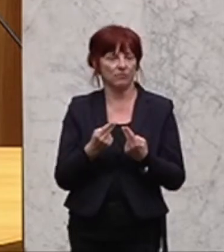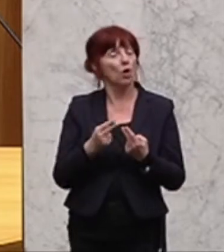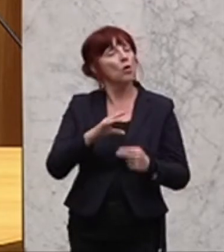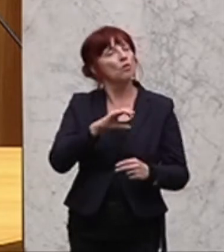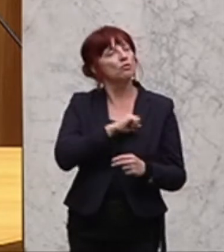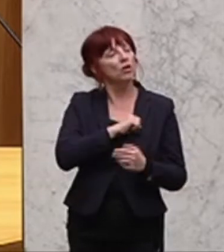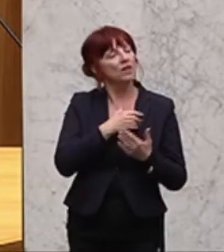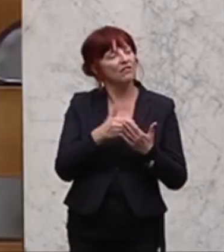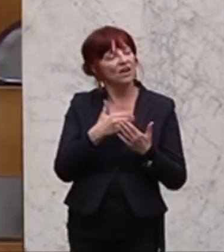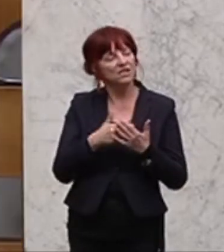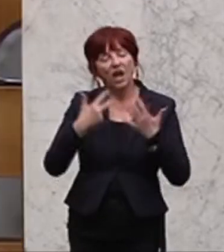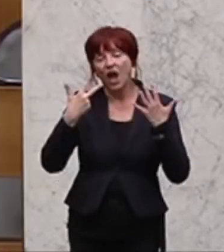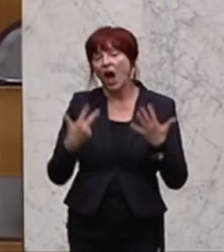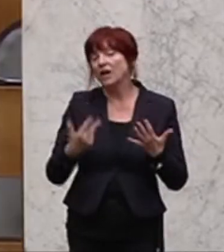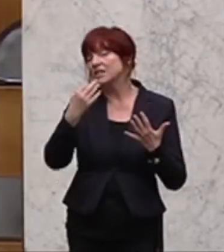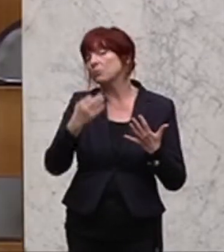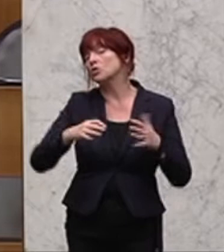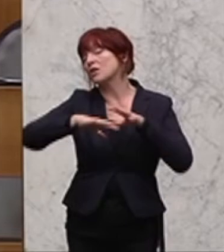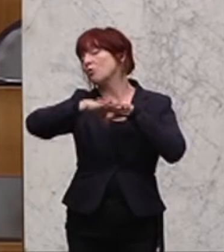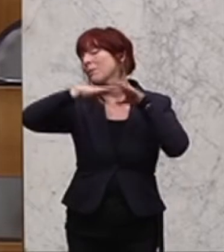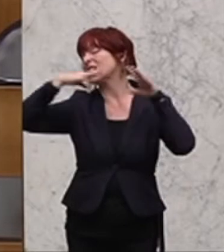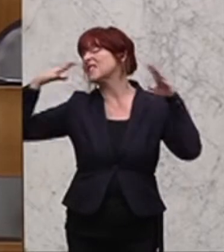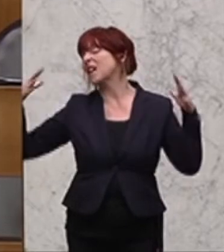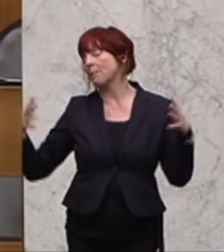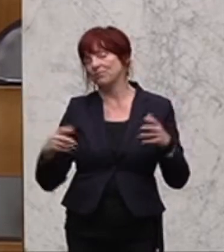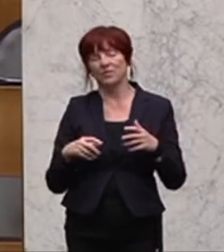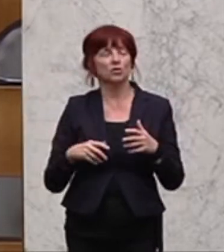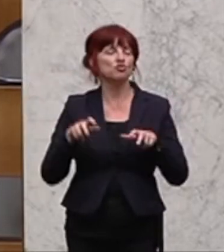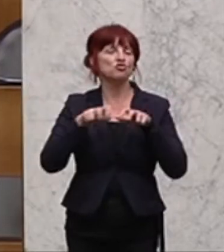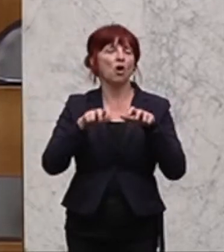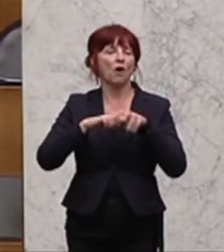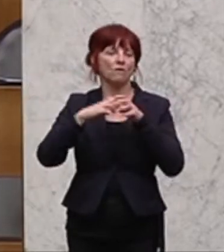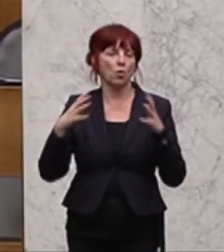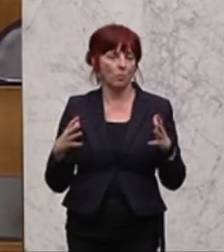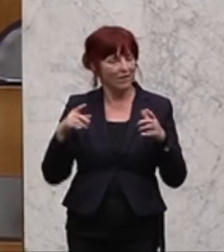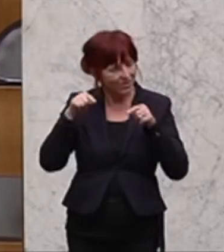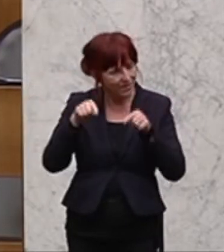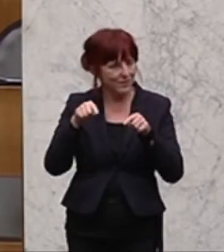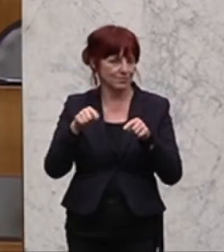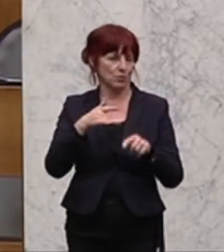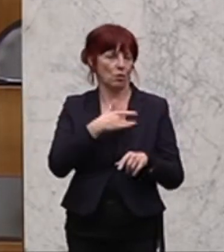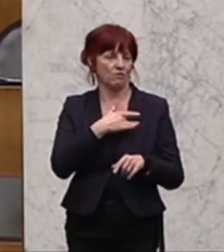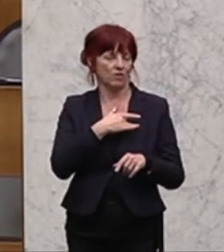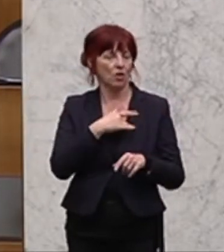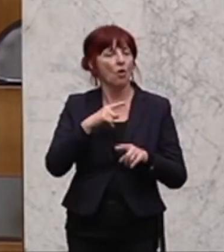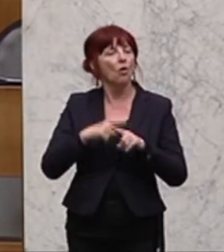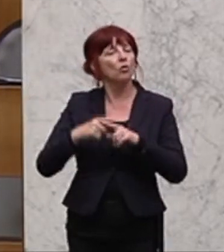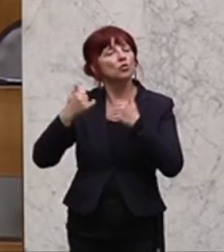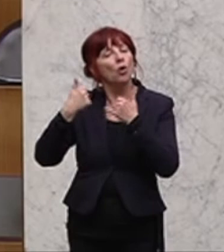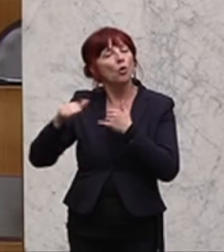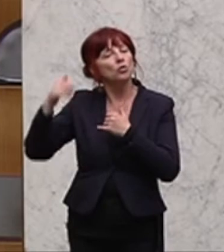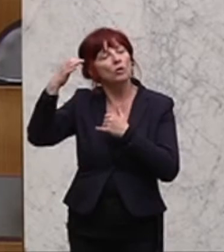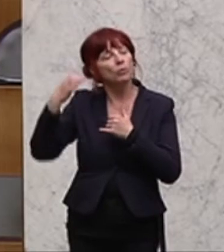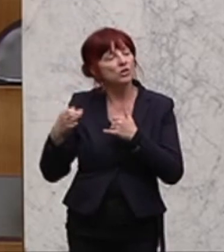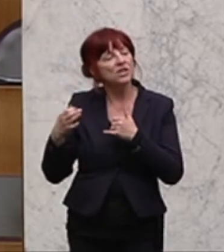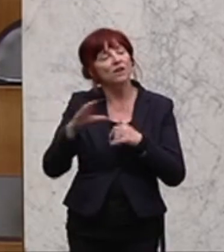Es ist 80% des gesamten Volumens, es ist 80% des gesamten Geldvolumens und es ist 100% aller Lohn-